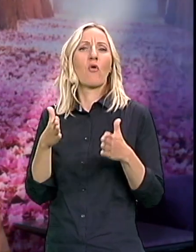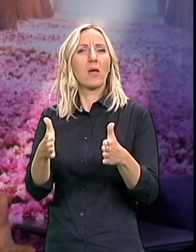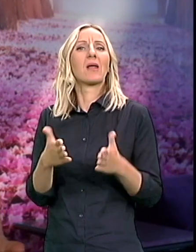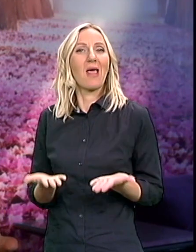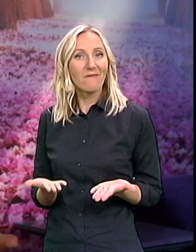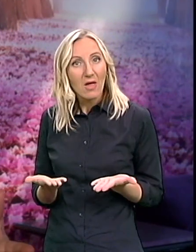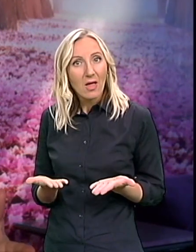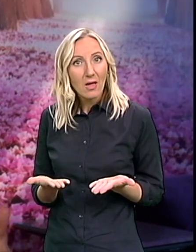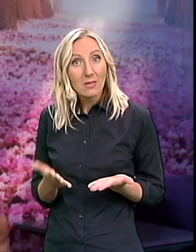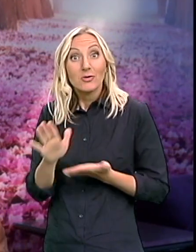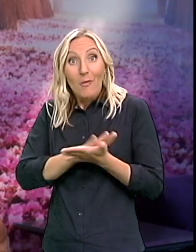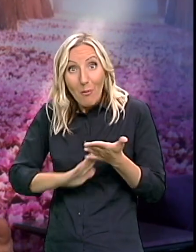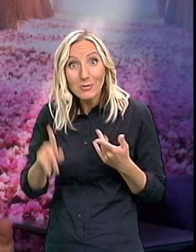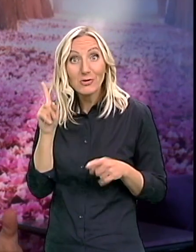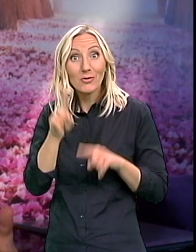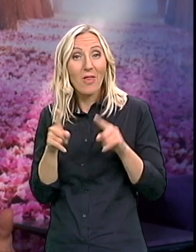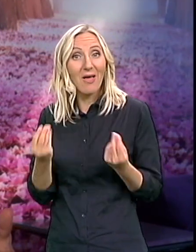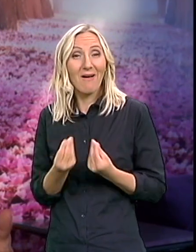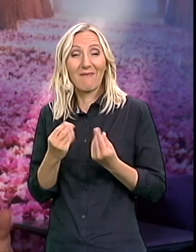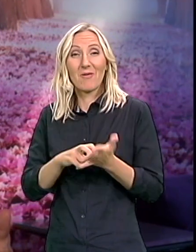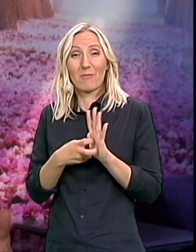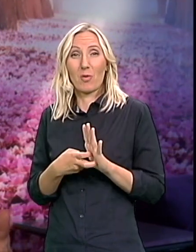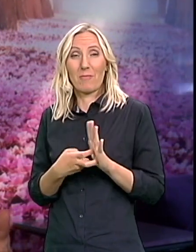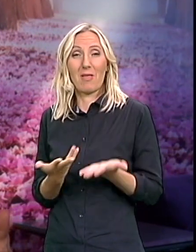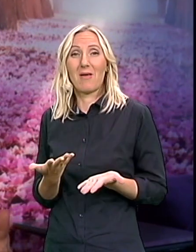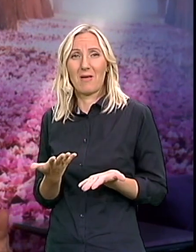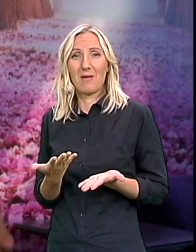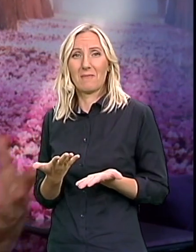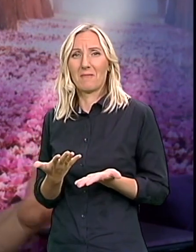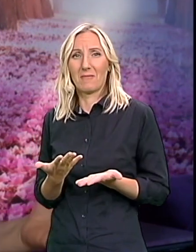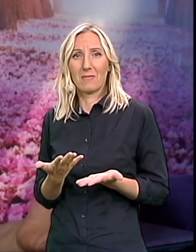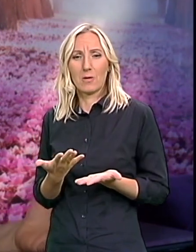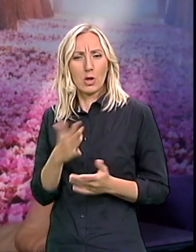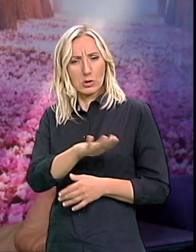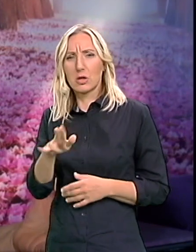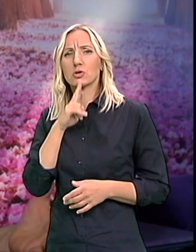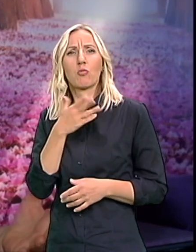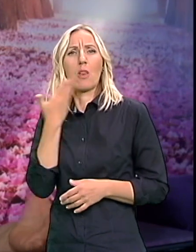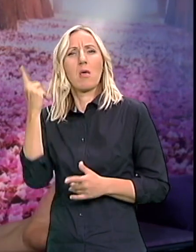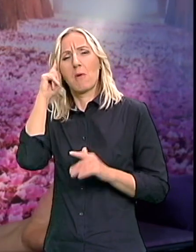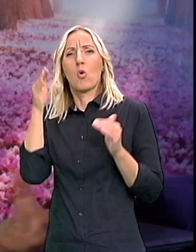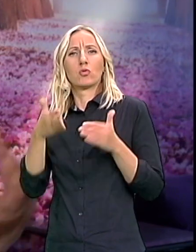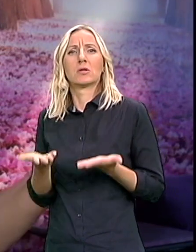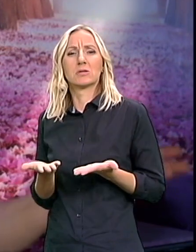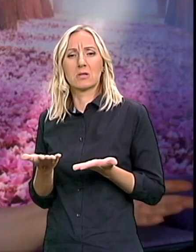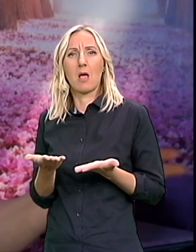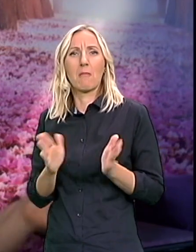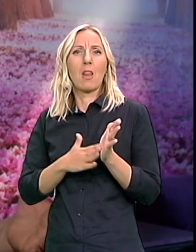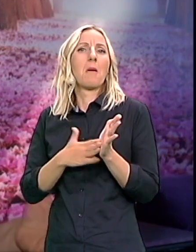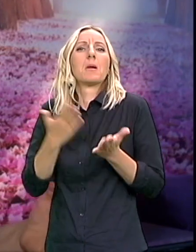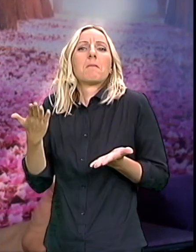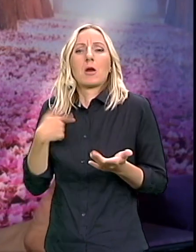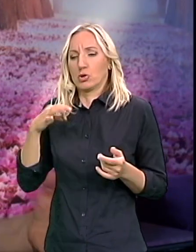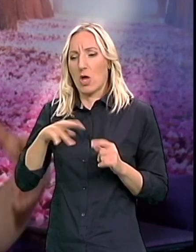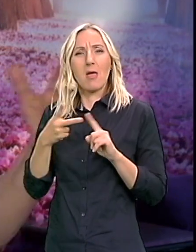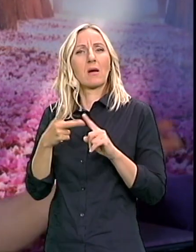počinju ti neki problemi Koje imate I sa decom koje nemaj utiza Misim, sunčite ne da svoju sobu